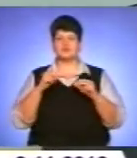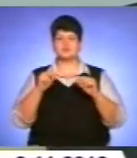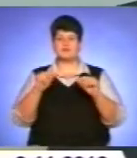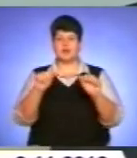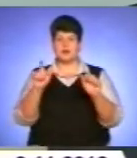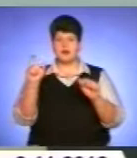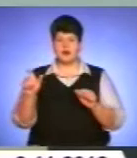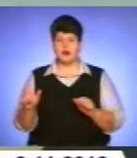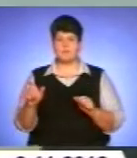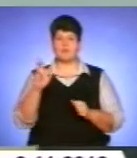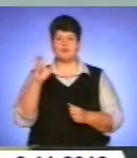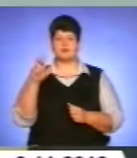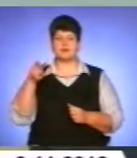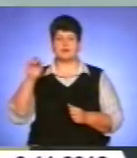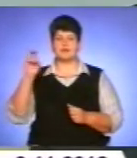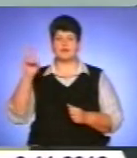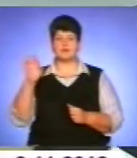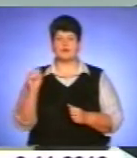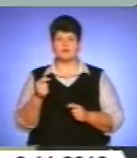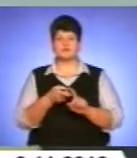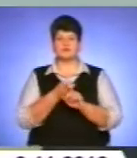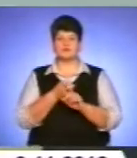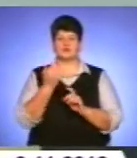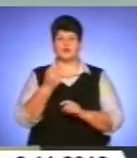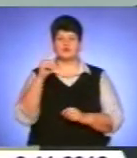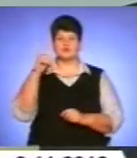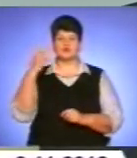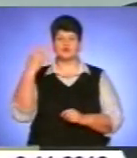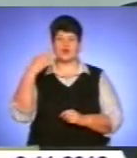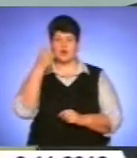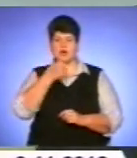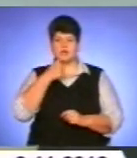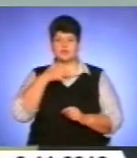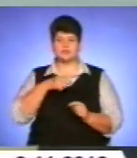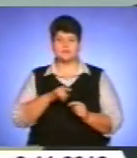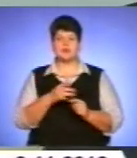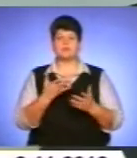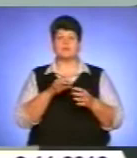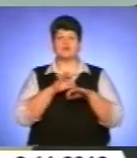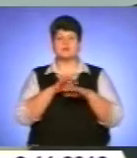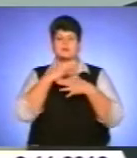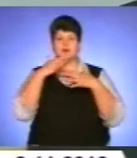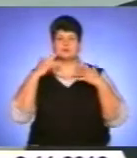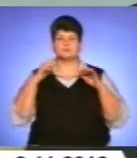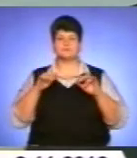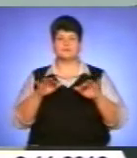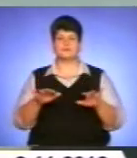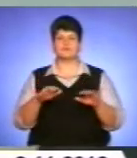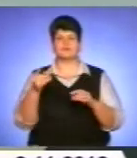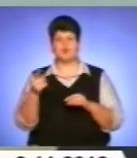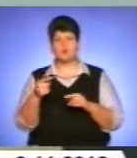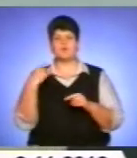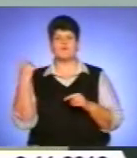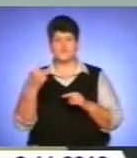Богдана Лепкого, знову до його 140 річчя, проводиться ряд заходів не тільки в Тернополі, а й в області.